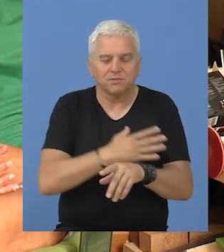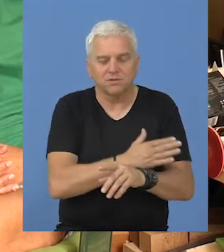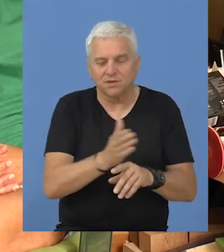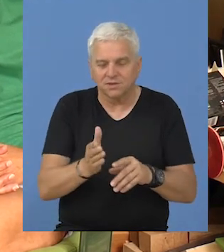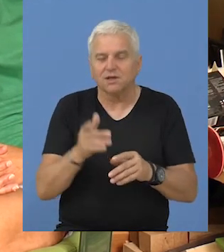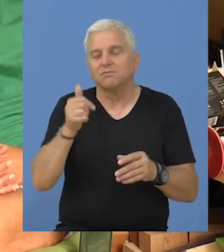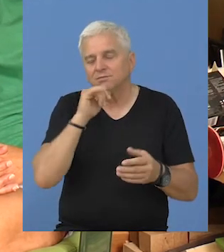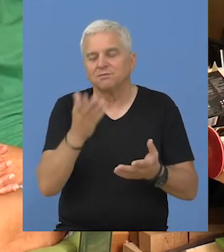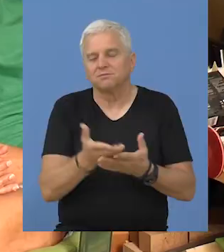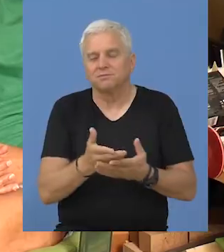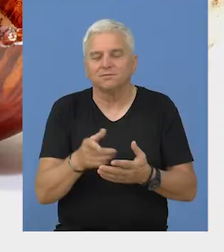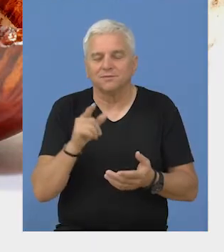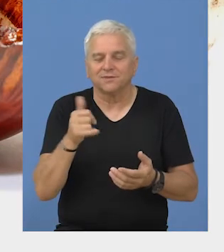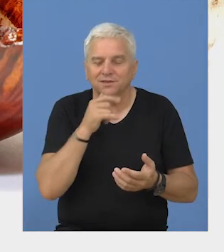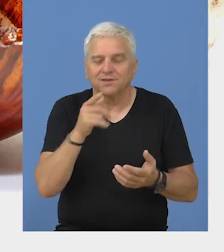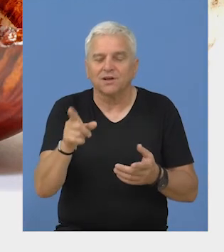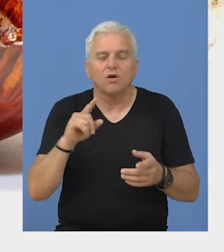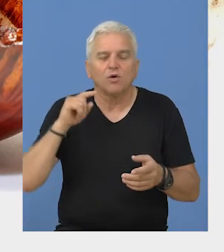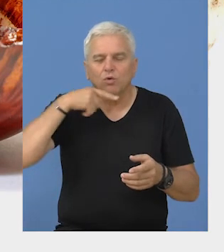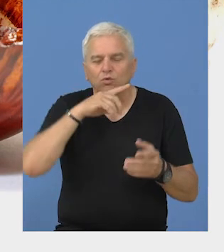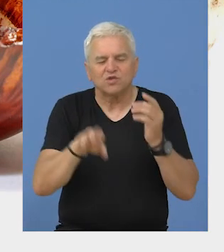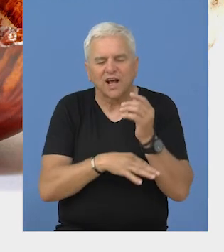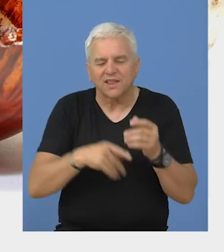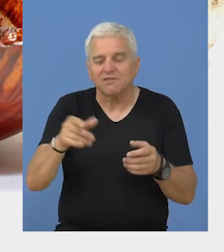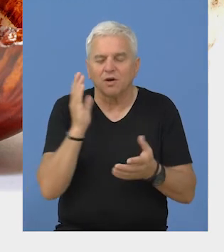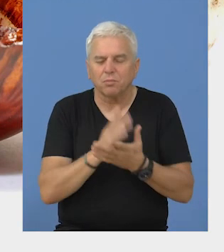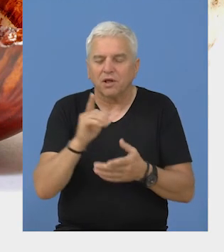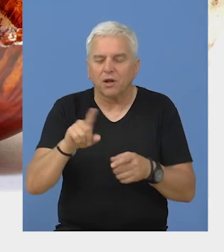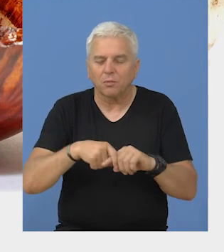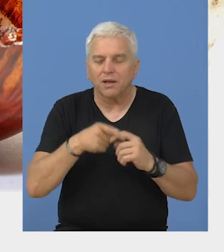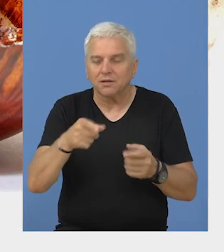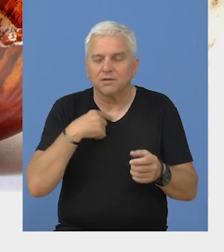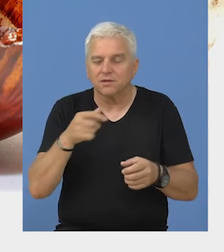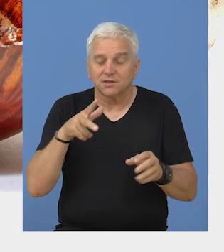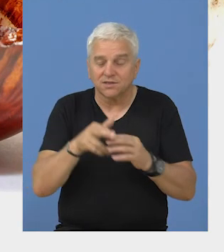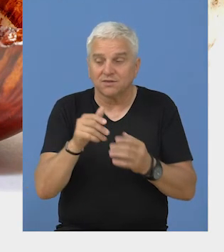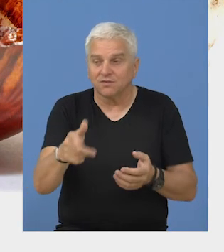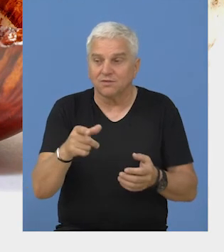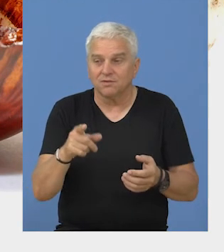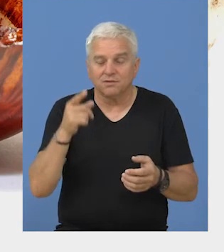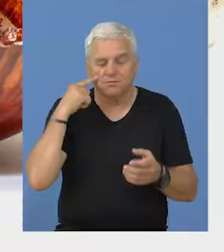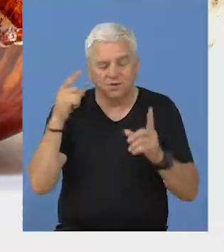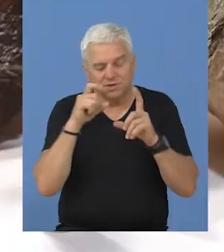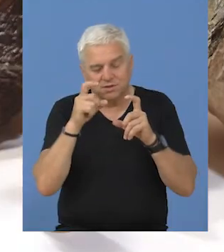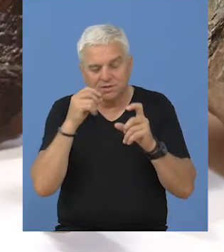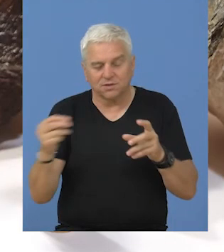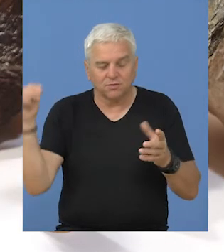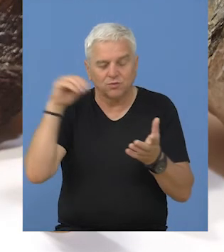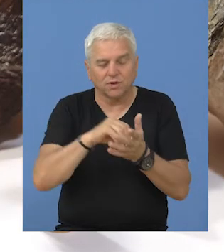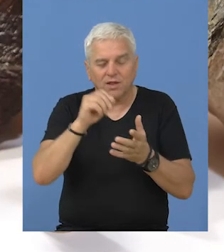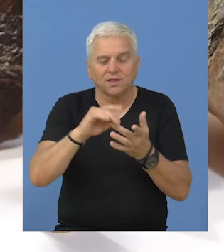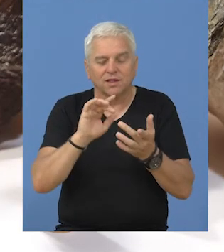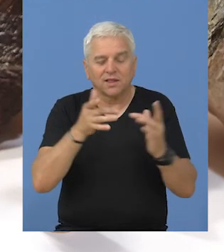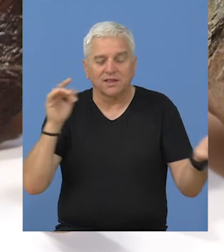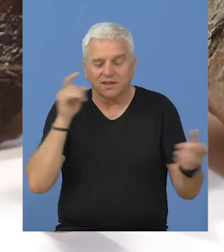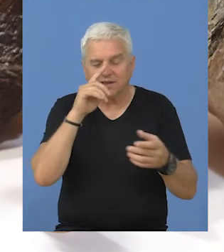sati, čini mi se. Da, Dobro sećam, kruška je bila u pitanju. Ja sam je završila, mi smo je slikali, postavili